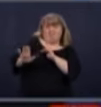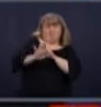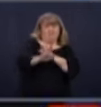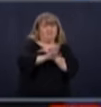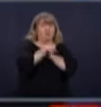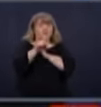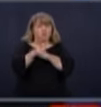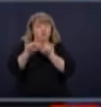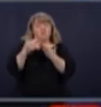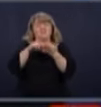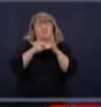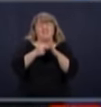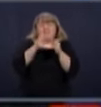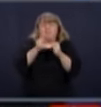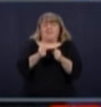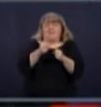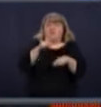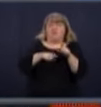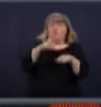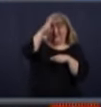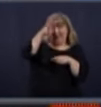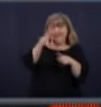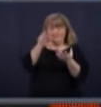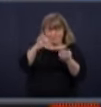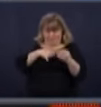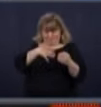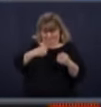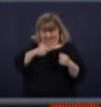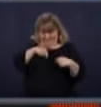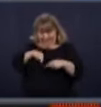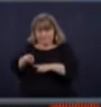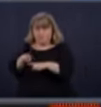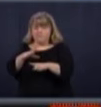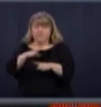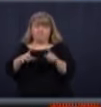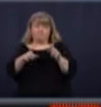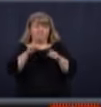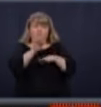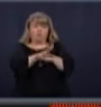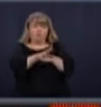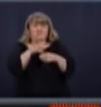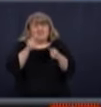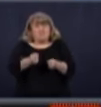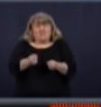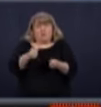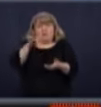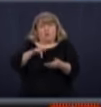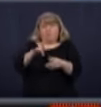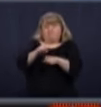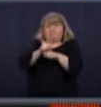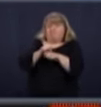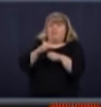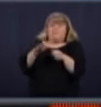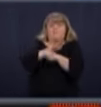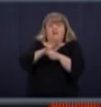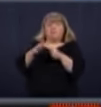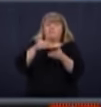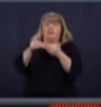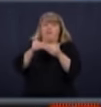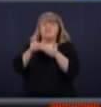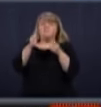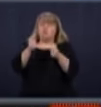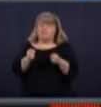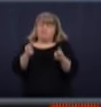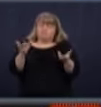possible que des parents n'aient pas accès, que tout le monde n'ait pas accès à des places en garderie, mais toutes les